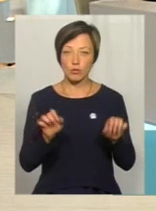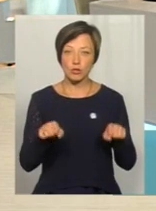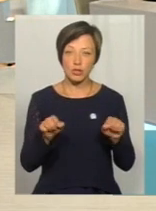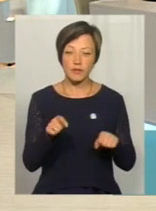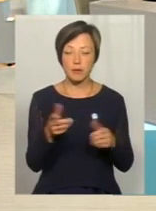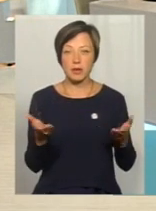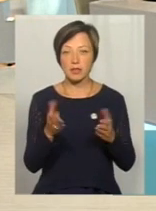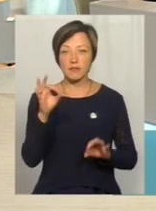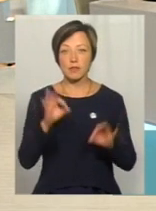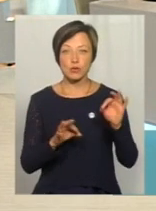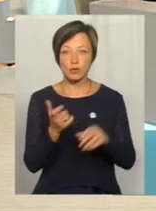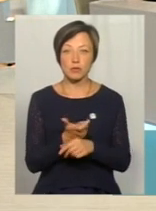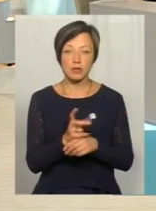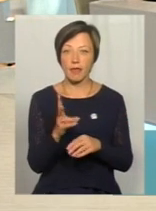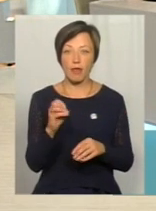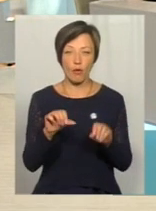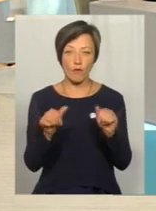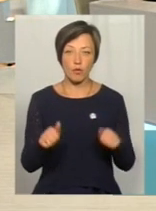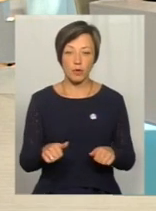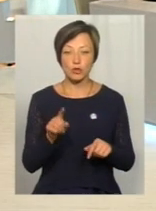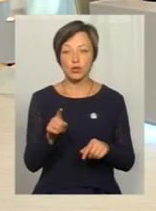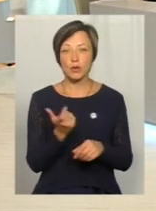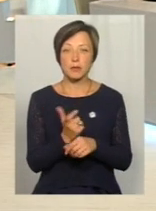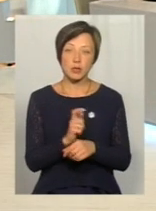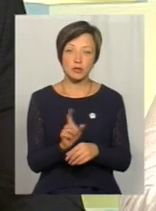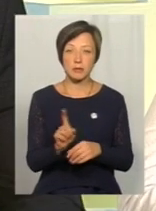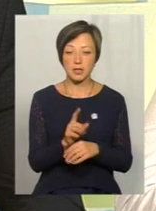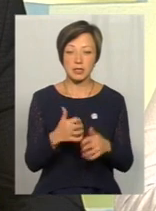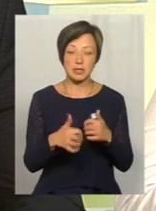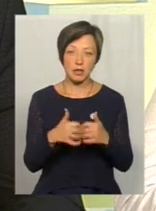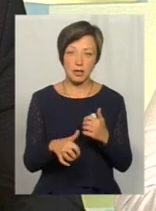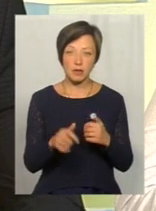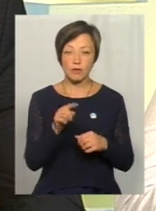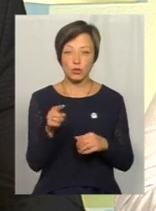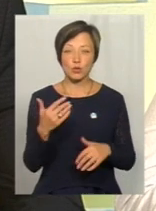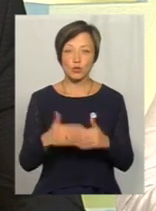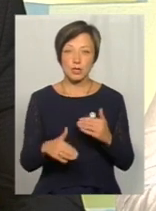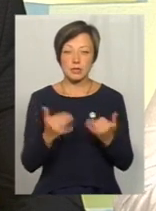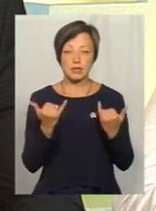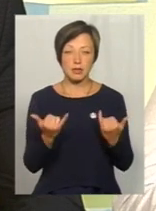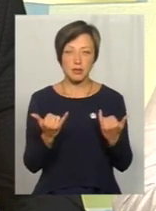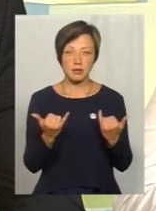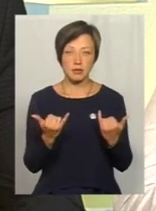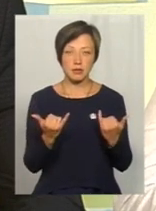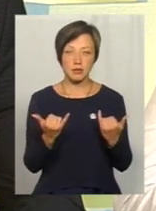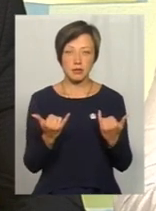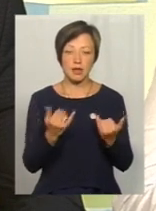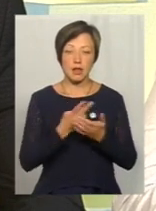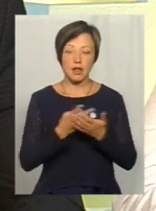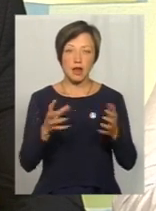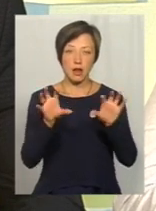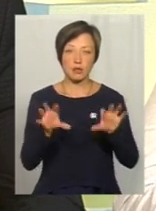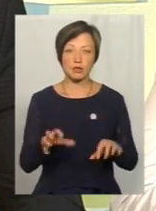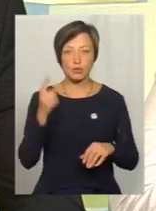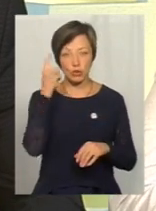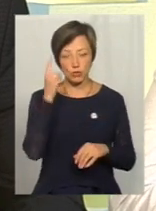там якийсь відсоток більший неоформлених. Ті, що більш-менш середні, вони вже майже зараз легалізуються, і